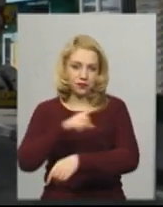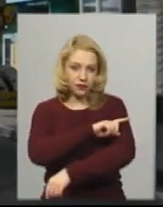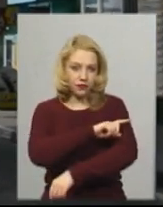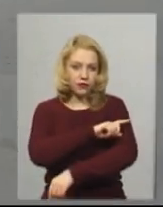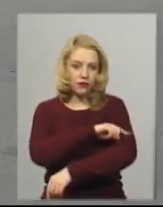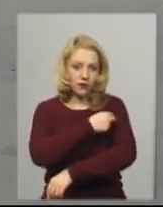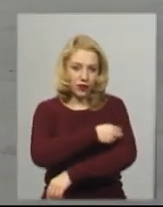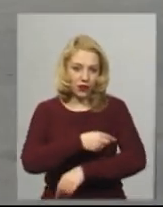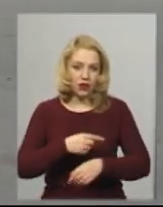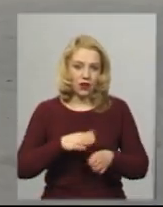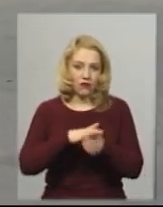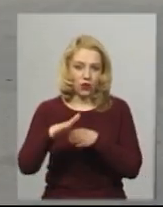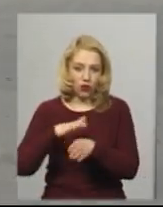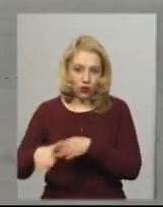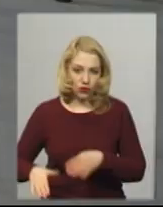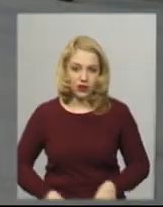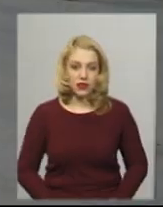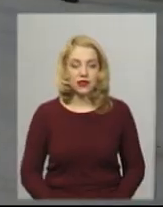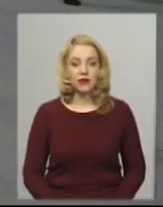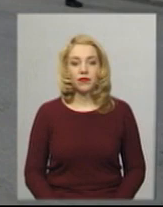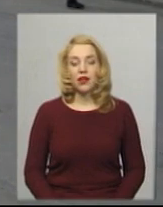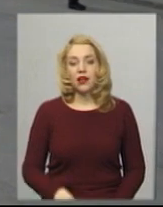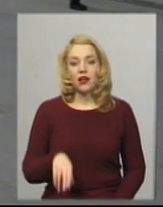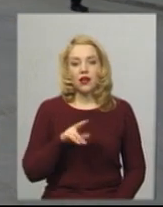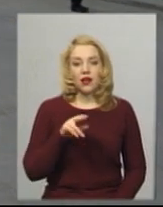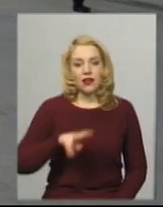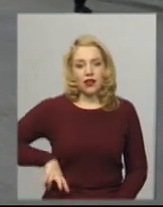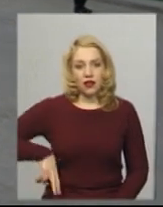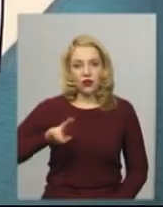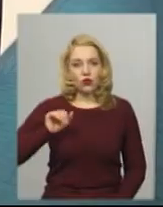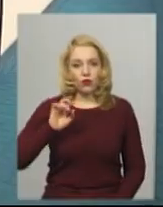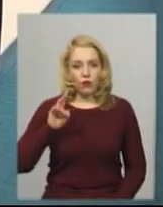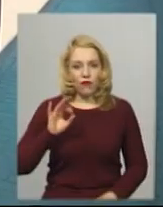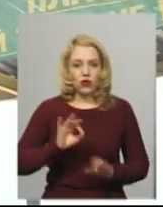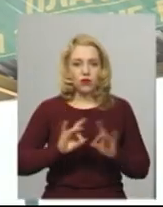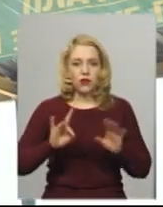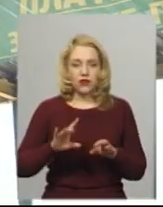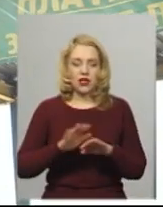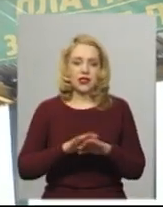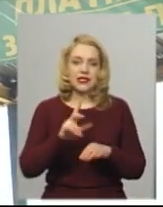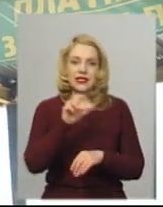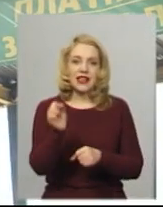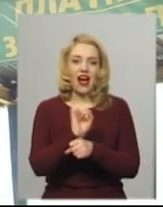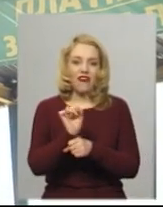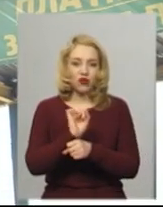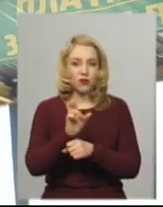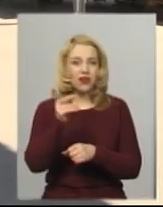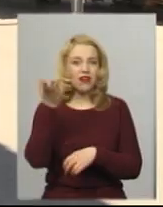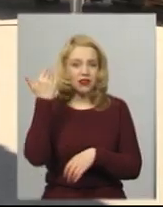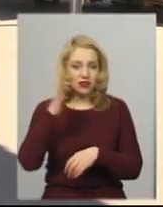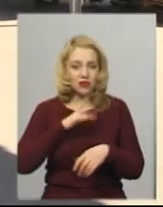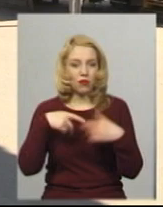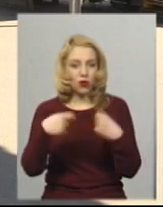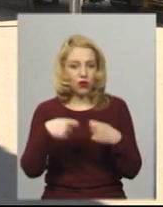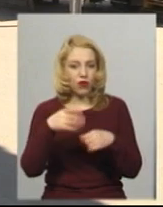«Хмельницька універсальна компанія», яка є дирекцією ринку Дубова, Віталій Дмитрачук, розповідає, ринкову торгівлю з автомобілів, з яких зазвичай продавали